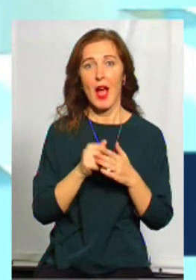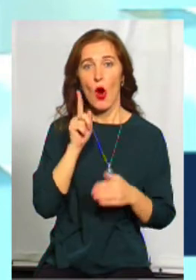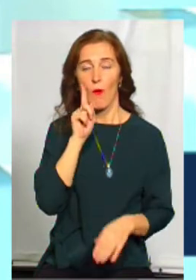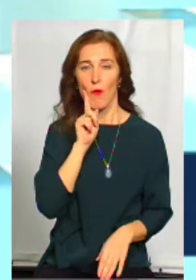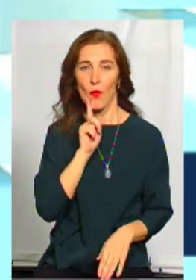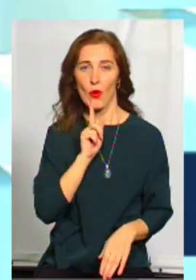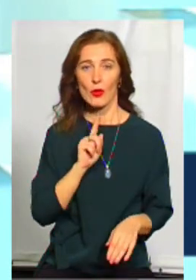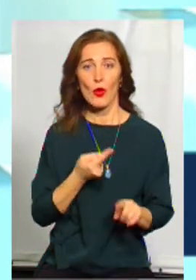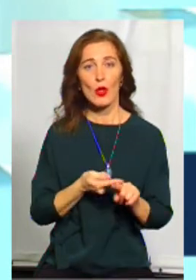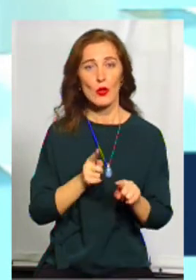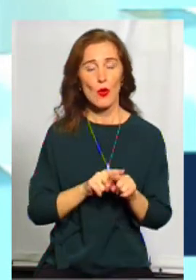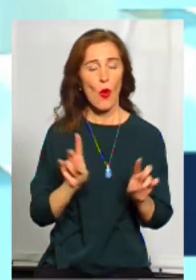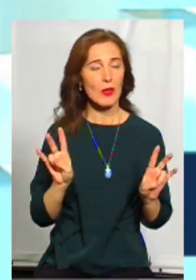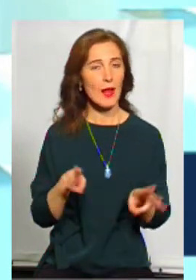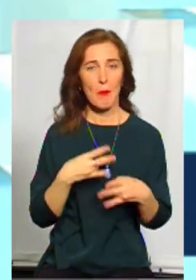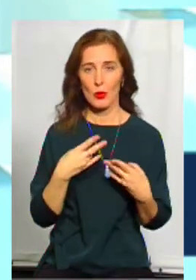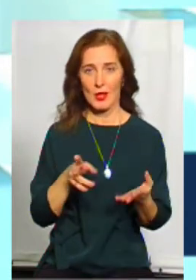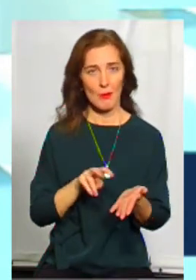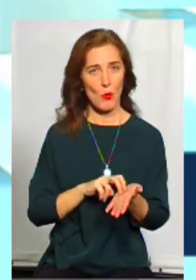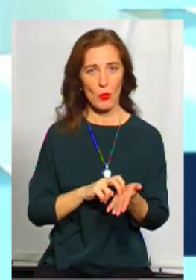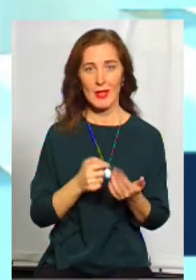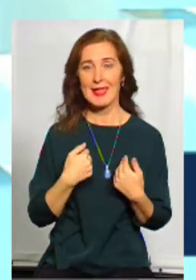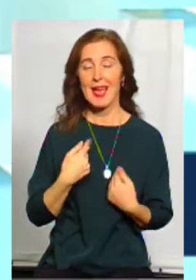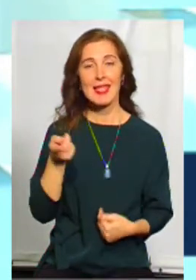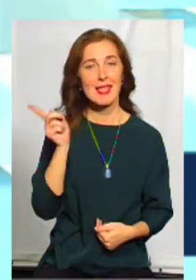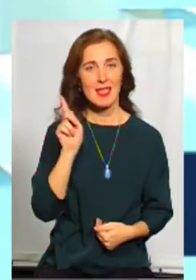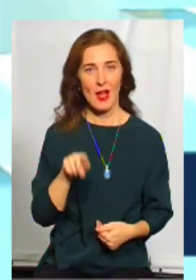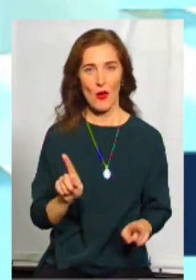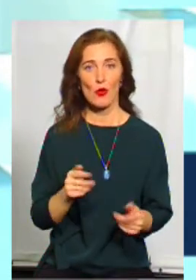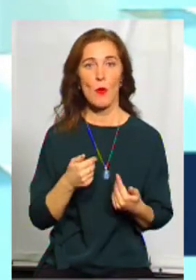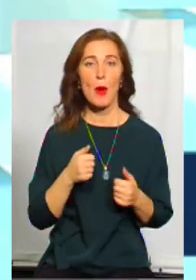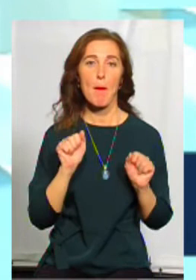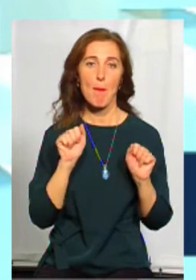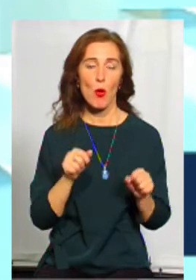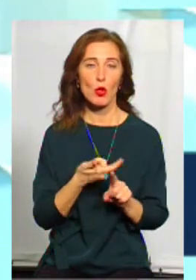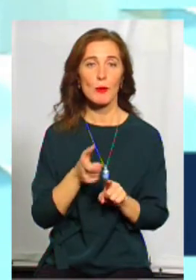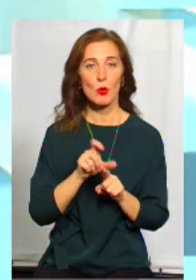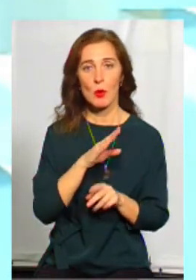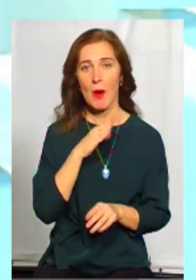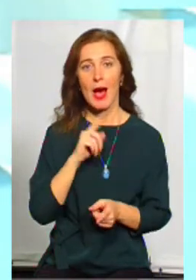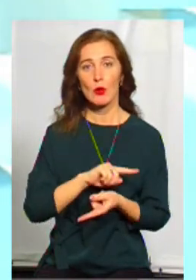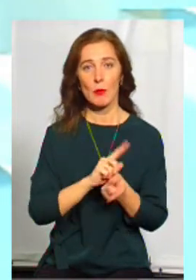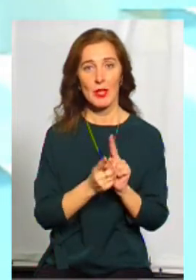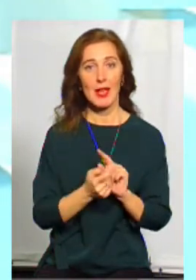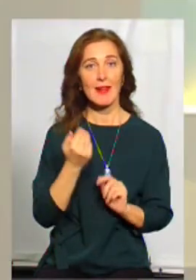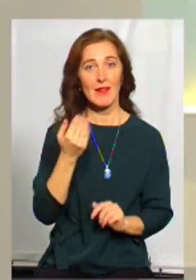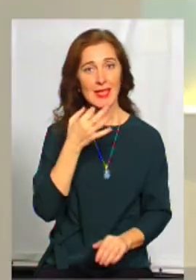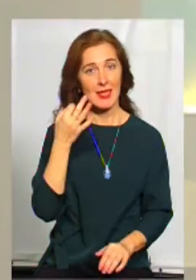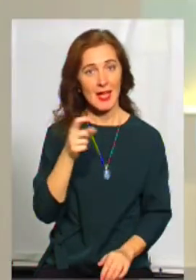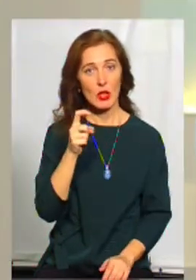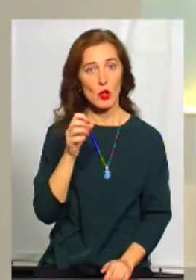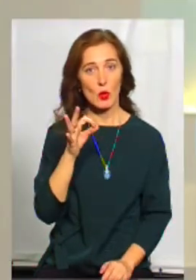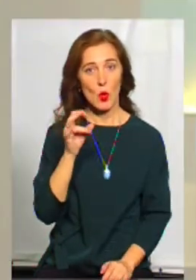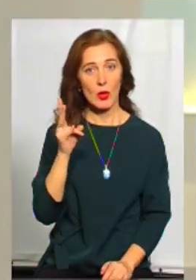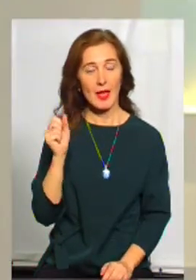комфорту, і цього не потрібно боятися. І я знаю, що ми можемо дуже багато чого міняти. От ви сказали за зону комфорту.